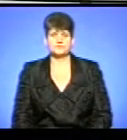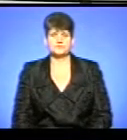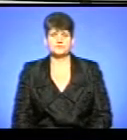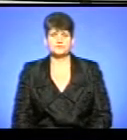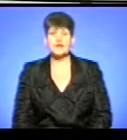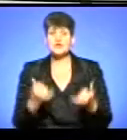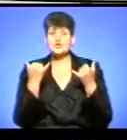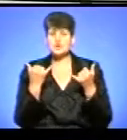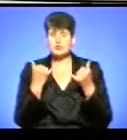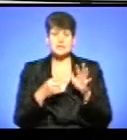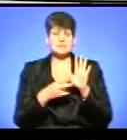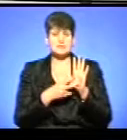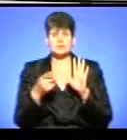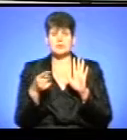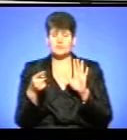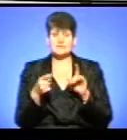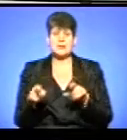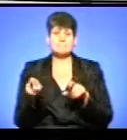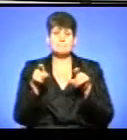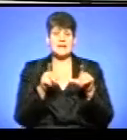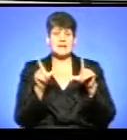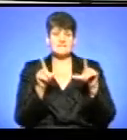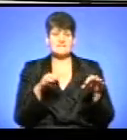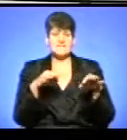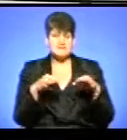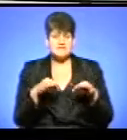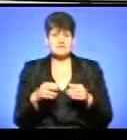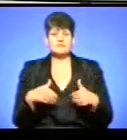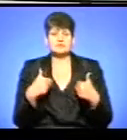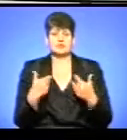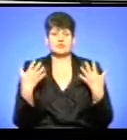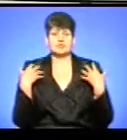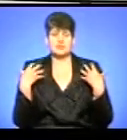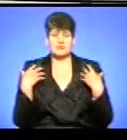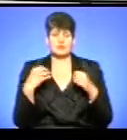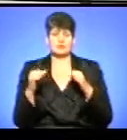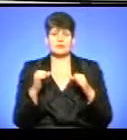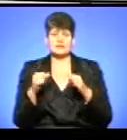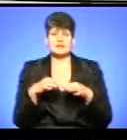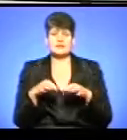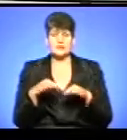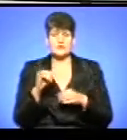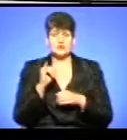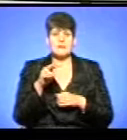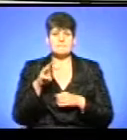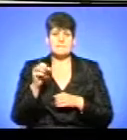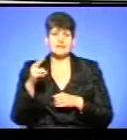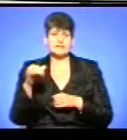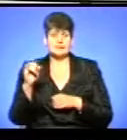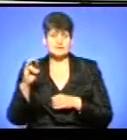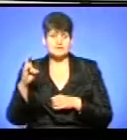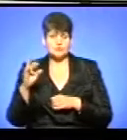Сьогодні семеро тернопільських перевізників звернулись до начальника управління транспорту, комунікації і зв'язку Ігоря Мединського з